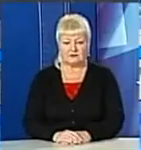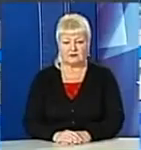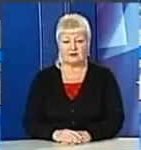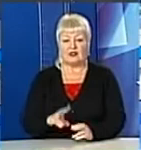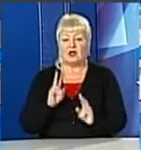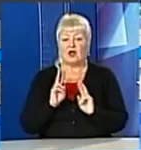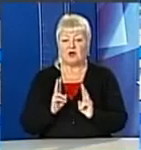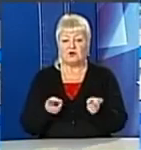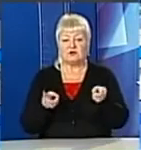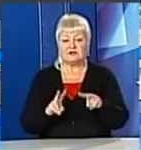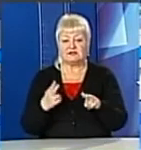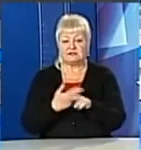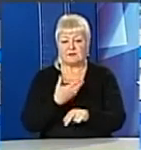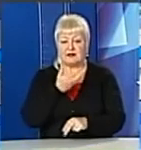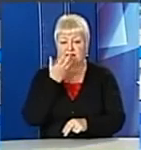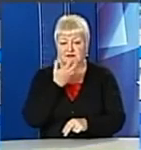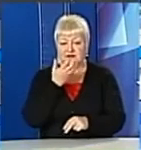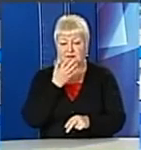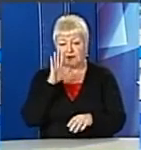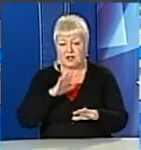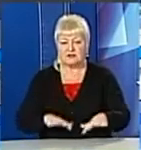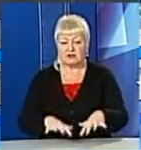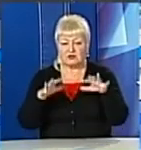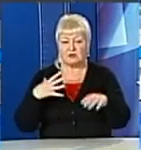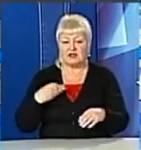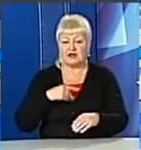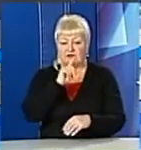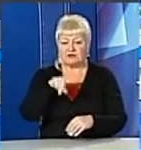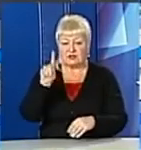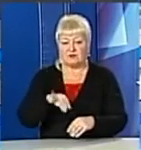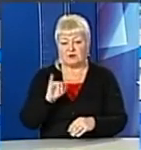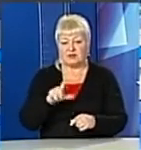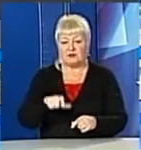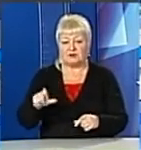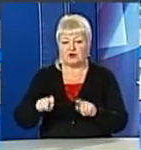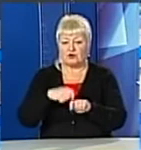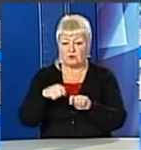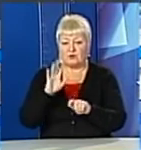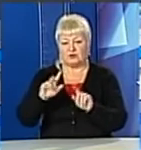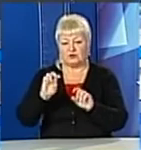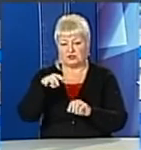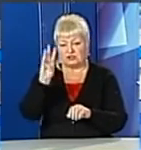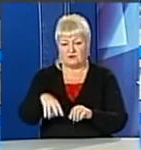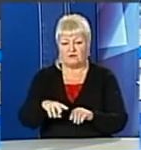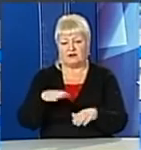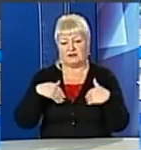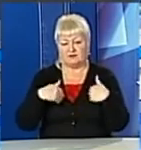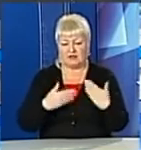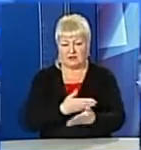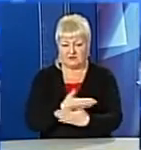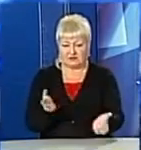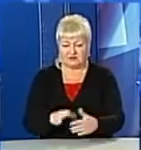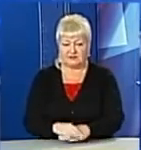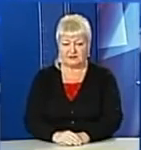Хто залишиться без тепла, затопило Львівський музей та пішоходів-порушників штрафуватимуть. Про це й не лише за мить. Вітаємо вас.